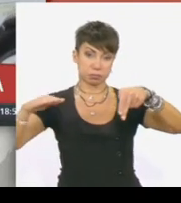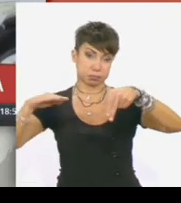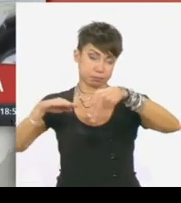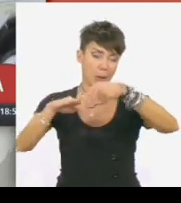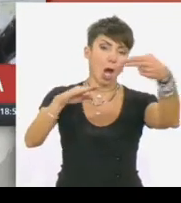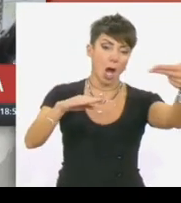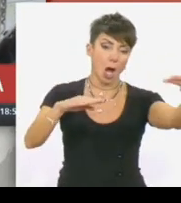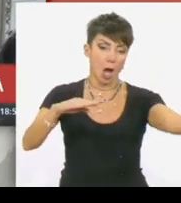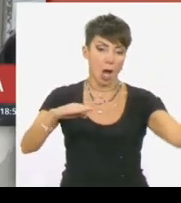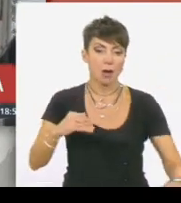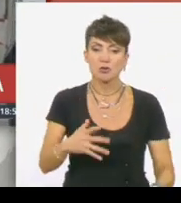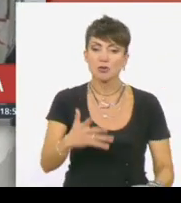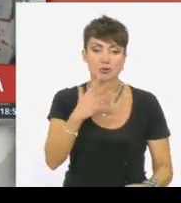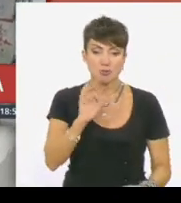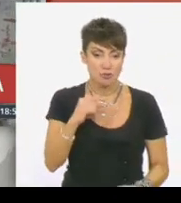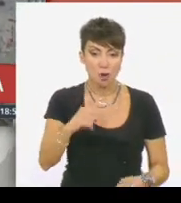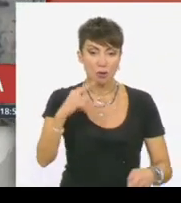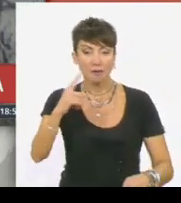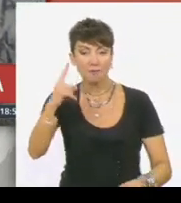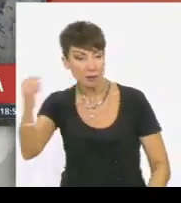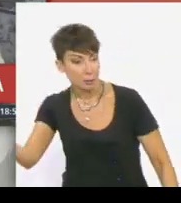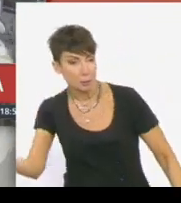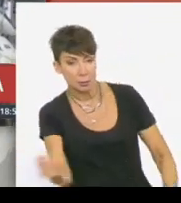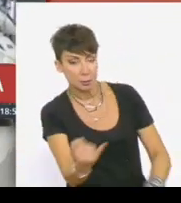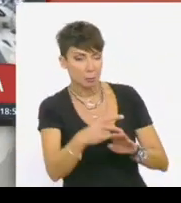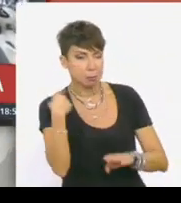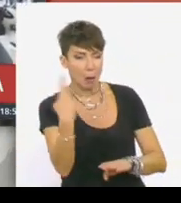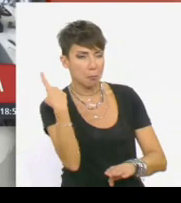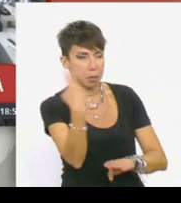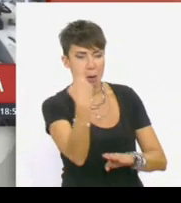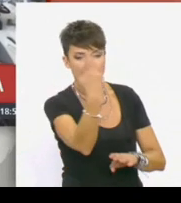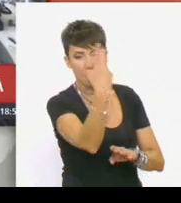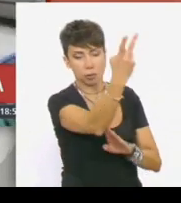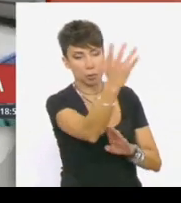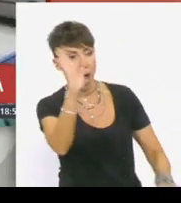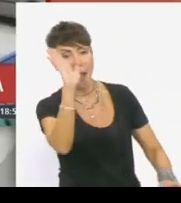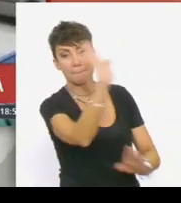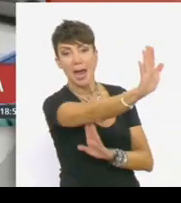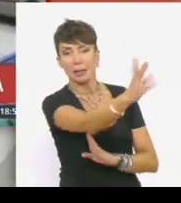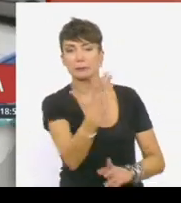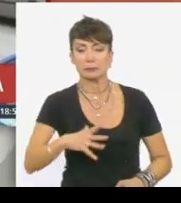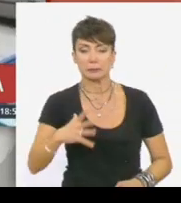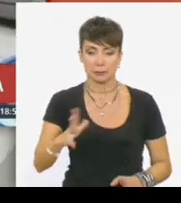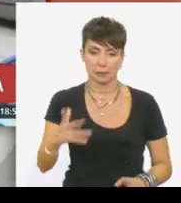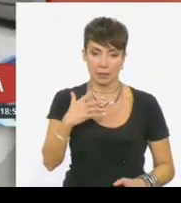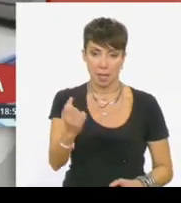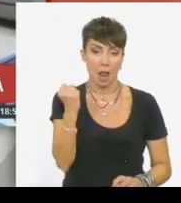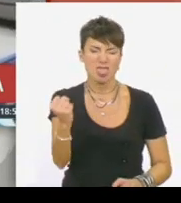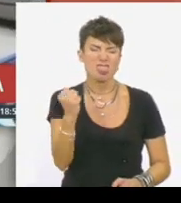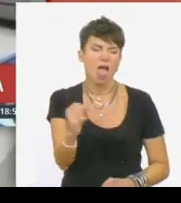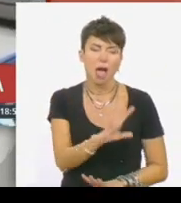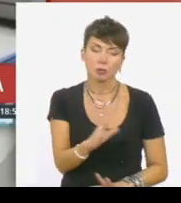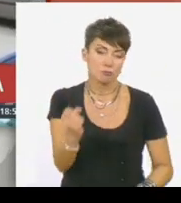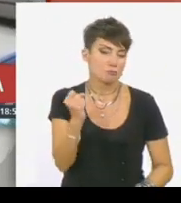χτύπησε. Γιατί την κοπέλα την πέταξε μακριά και την πήγε εκεί πέρα ακριβώς απέναντι που είναι το αμάξι. Ήταν τρομερό το χτύπημα